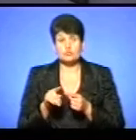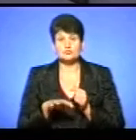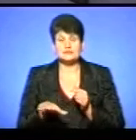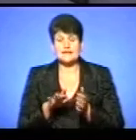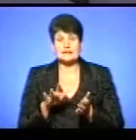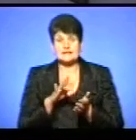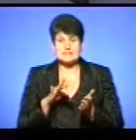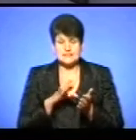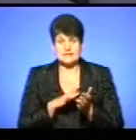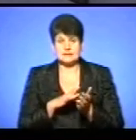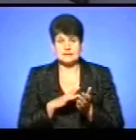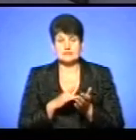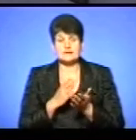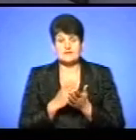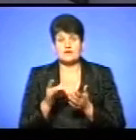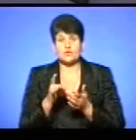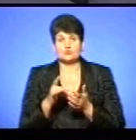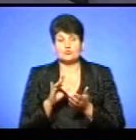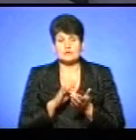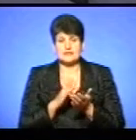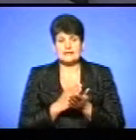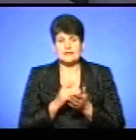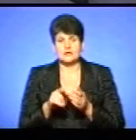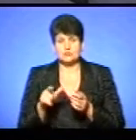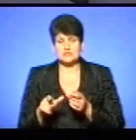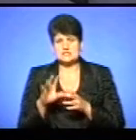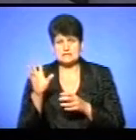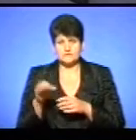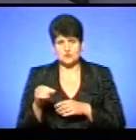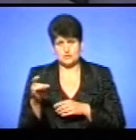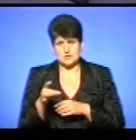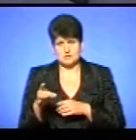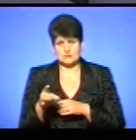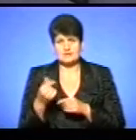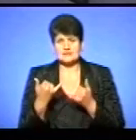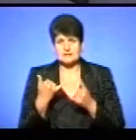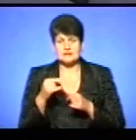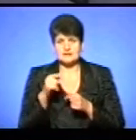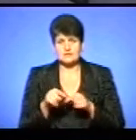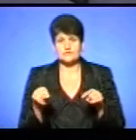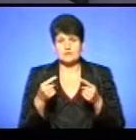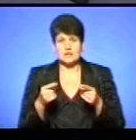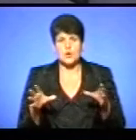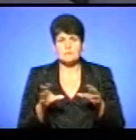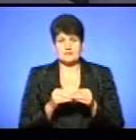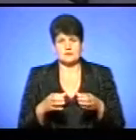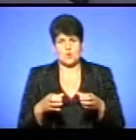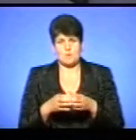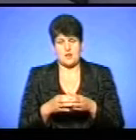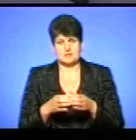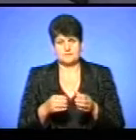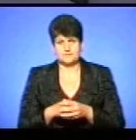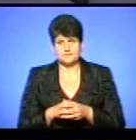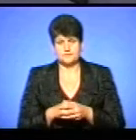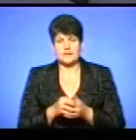розташований, правило, в районному центрі, є люди з всього району колишнього. Зараз в цьому районі створились об'єднані громади. І